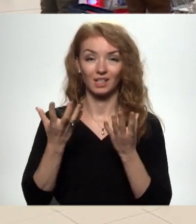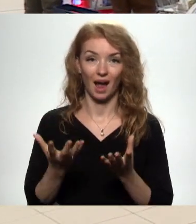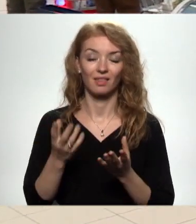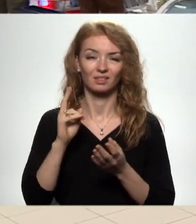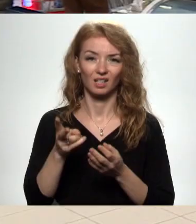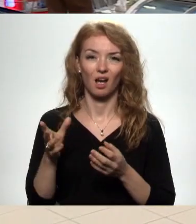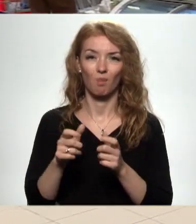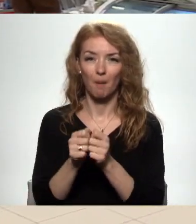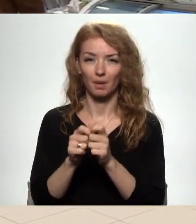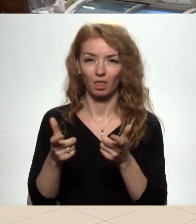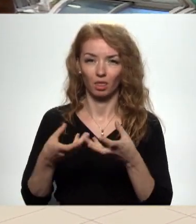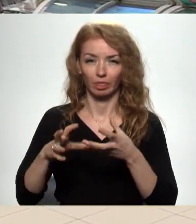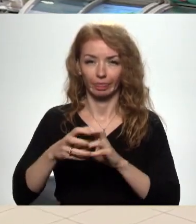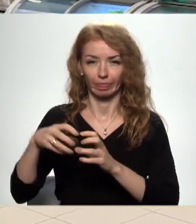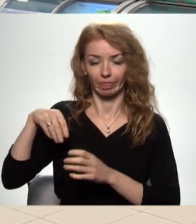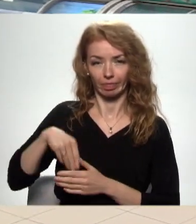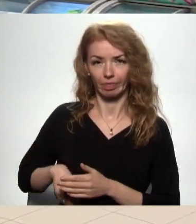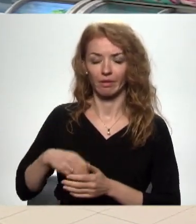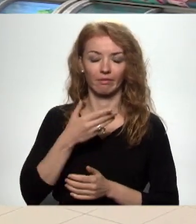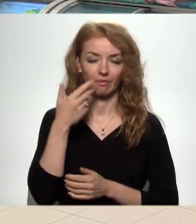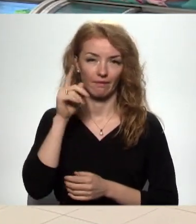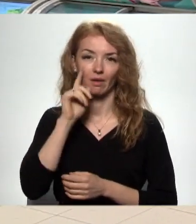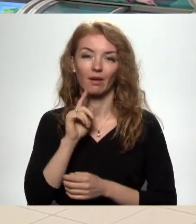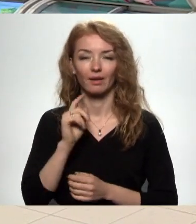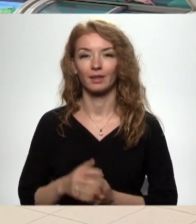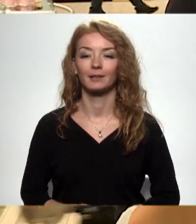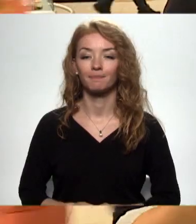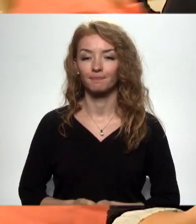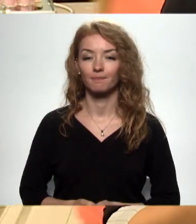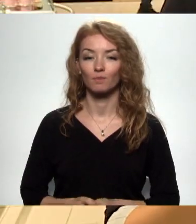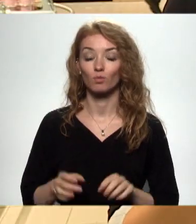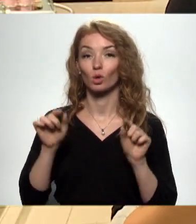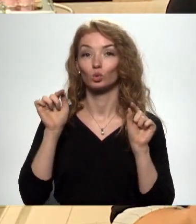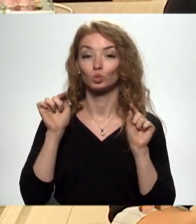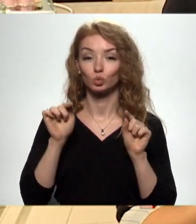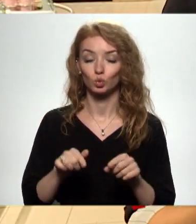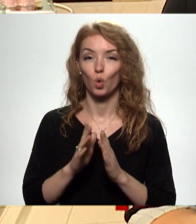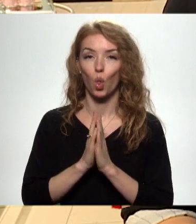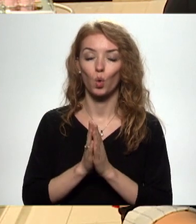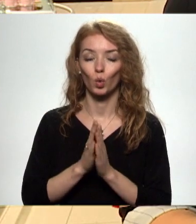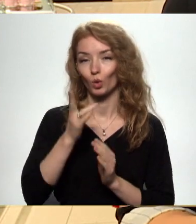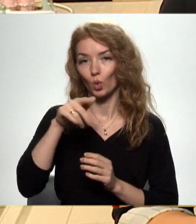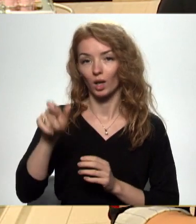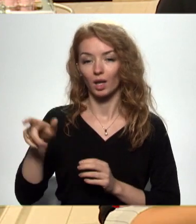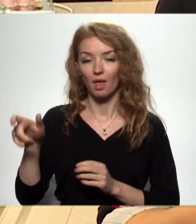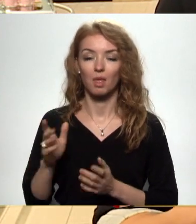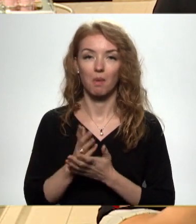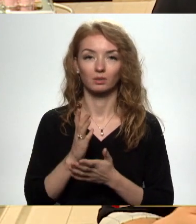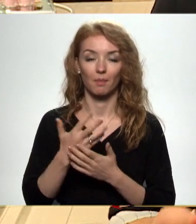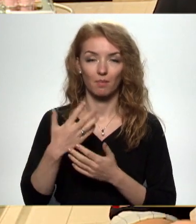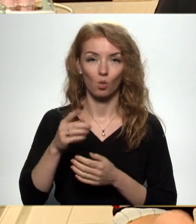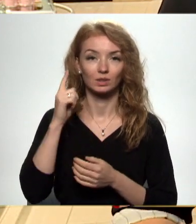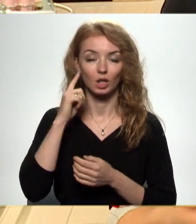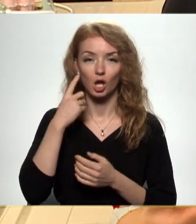daudzos kupons, ņurcīt makā vai kabatā, nav pats ērtākais veids. Šo lūgumu no klientiem esam dzirdējuši jau